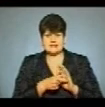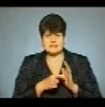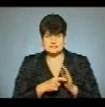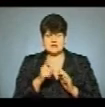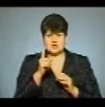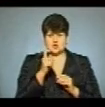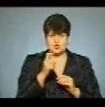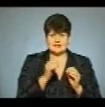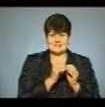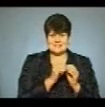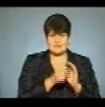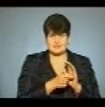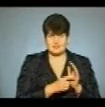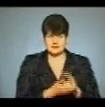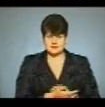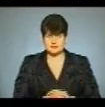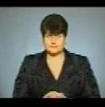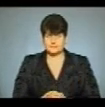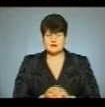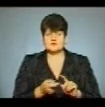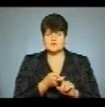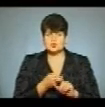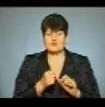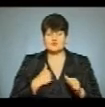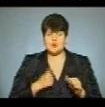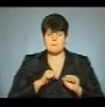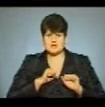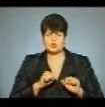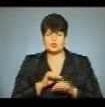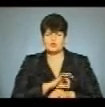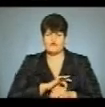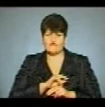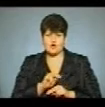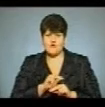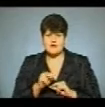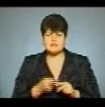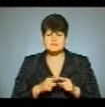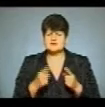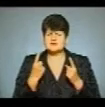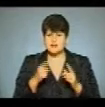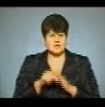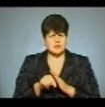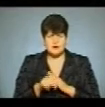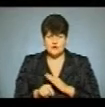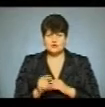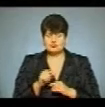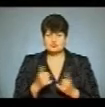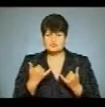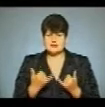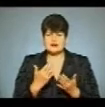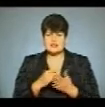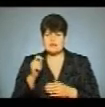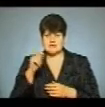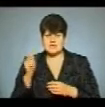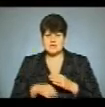110-класників. В рамках військово-патриотичного виховання для дітей це грає незвичайно велику роль, тому що йде в нас війна